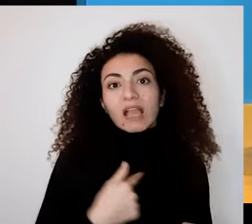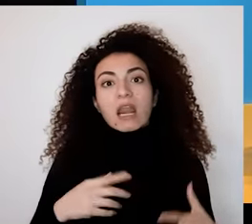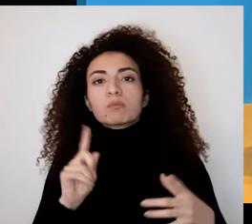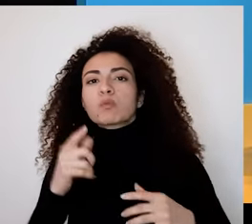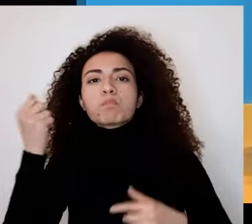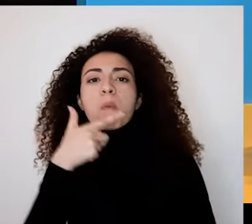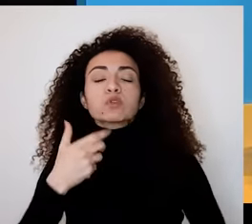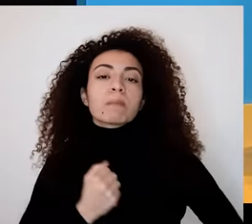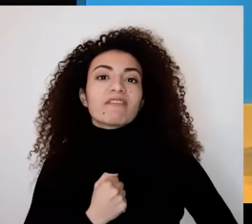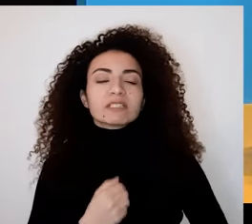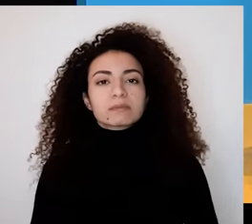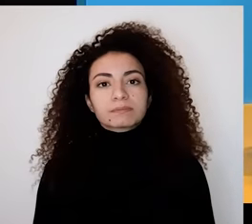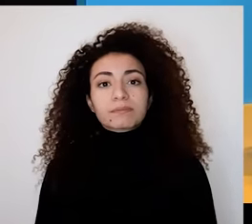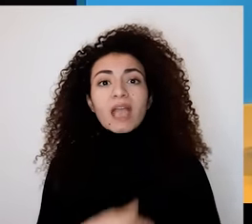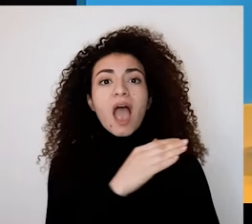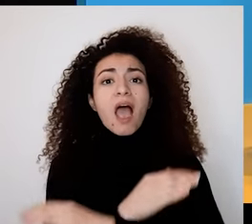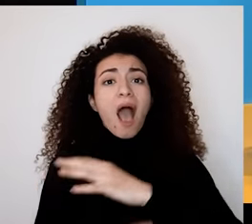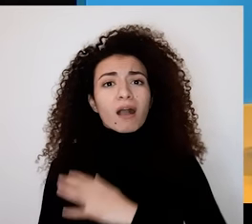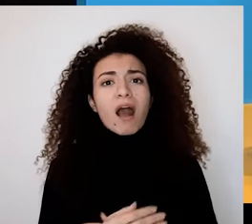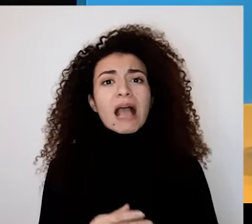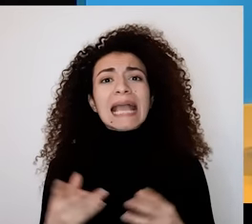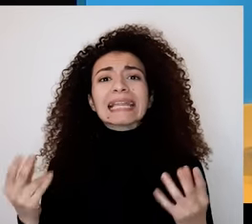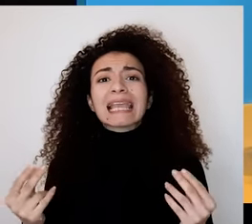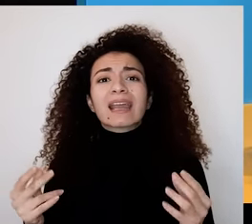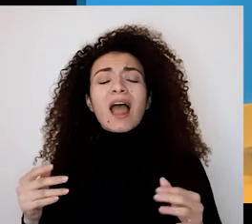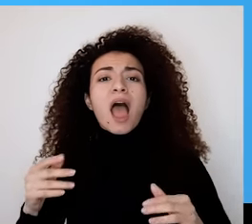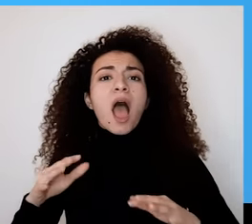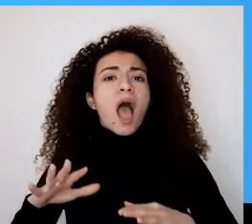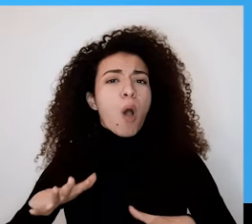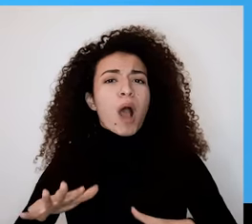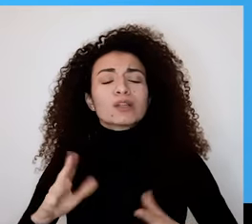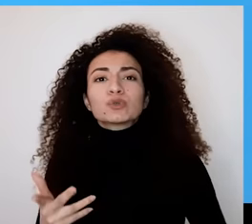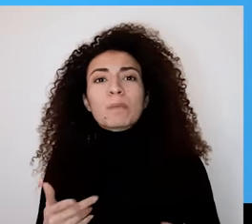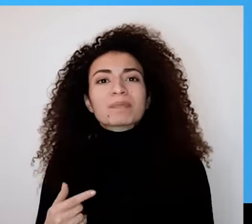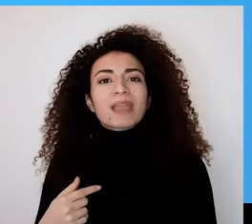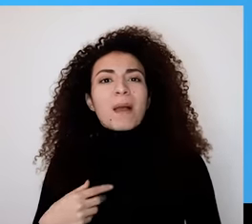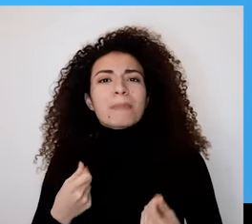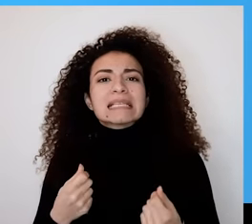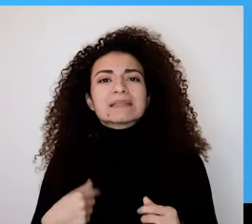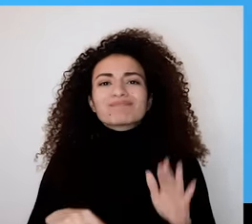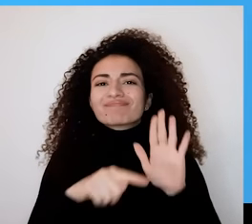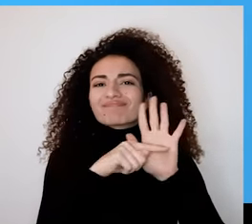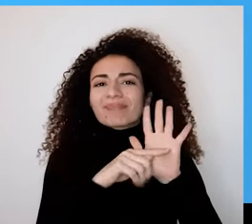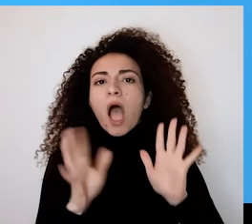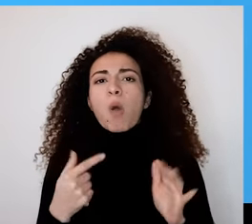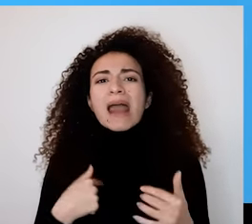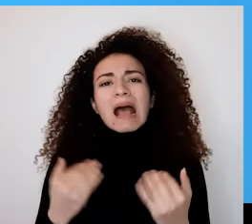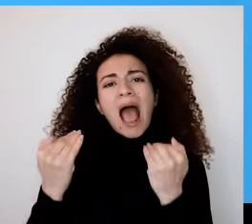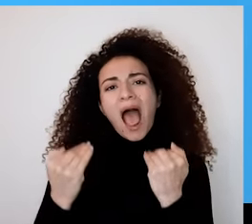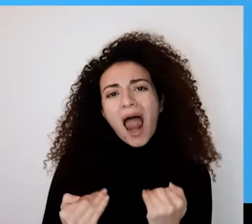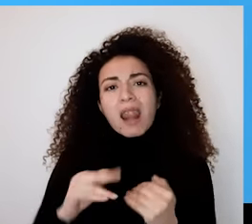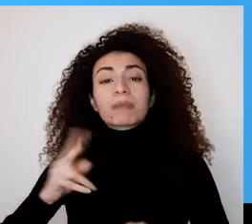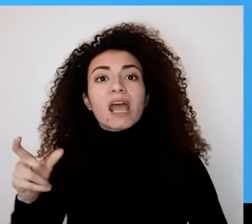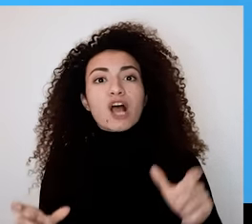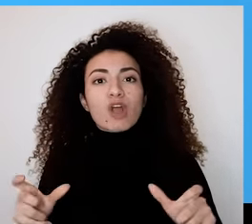فالإعاقة بترتبط كتير أوقات بمعاني النقص والدونية فكتير من الأحيان بنوضع الشك حول أنوستها